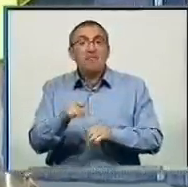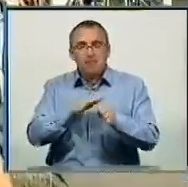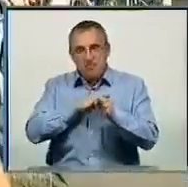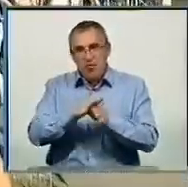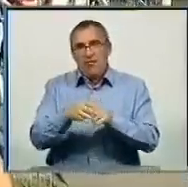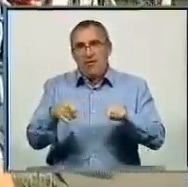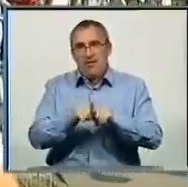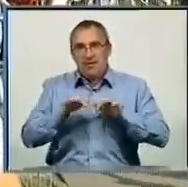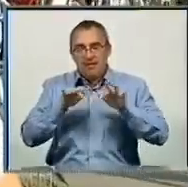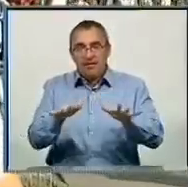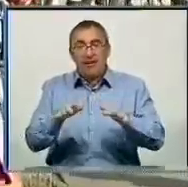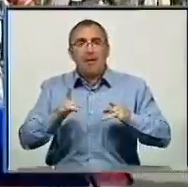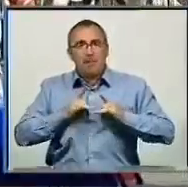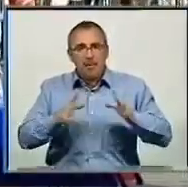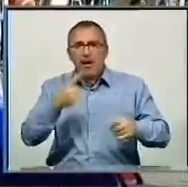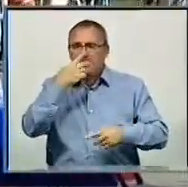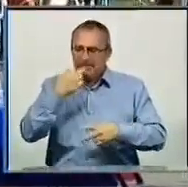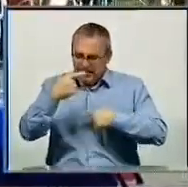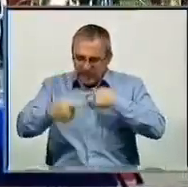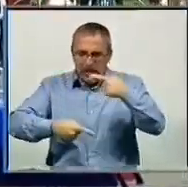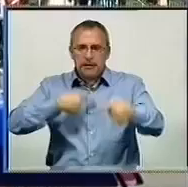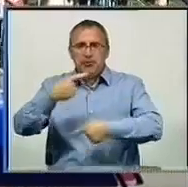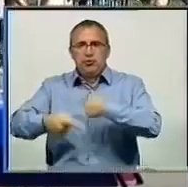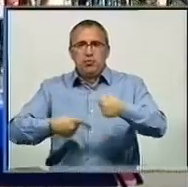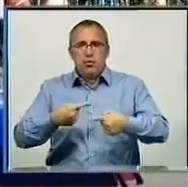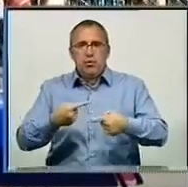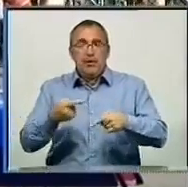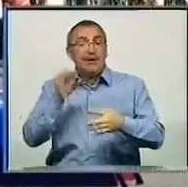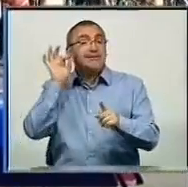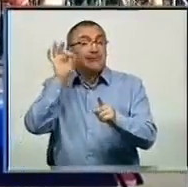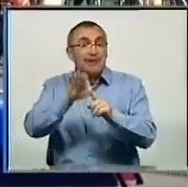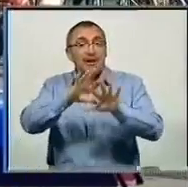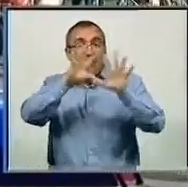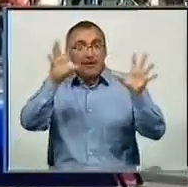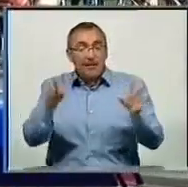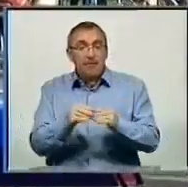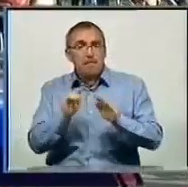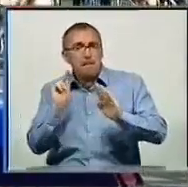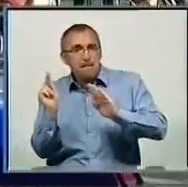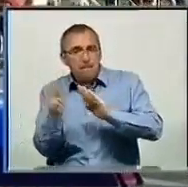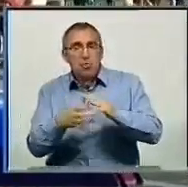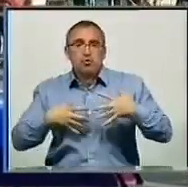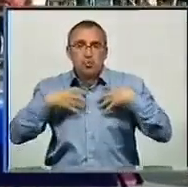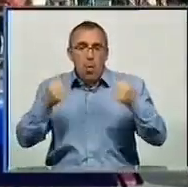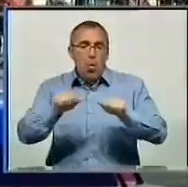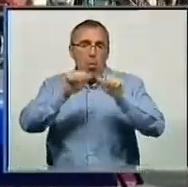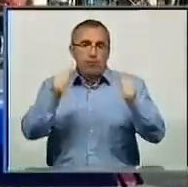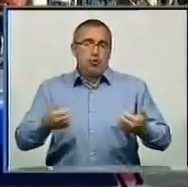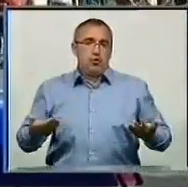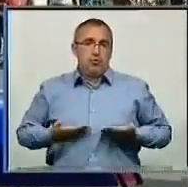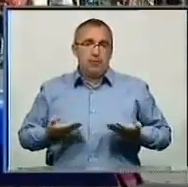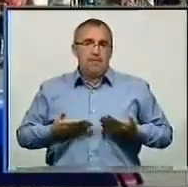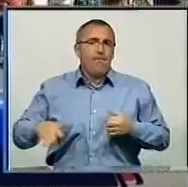цей захід. Приємно, що праздник традиційний, і ціль цього всього – здрава пропаганда здорового образу життя. У